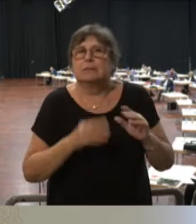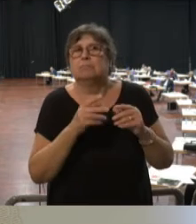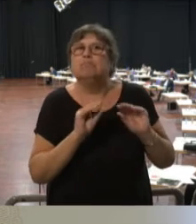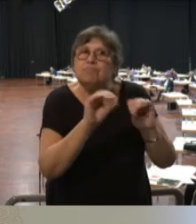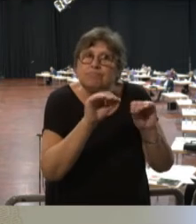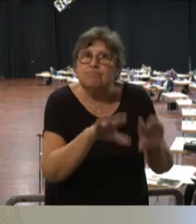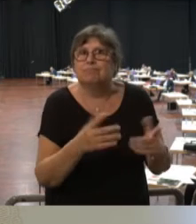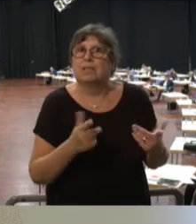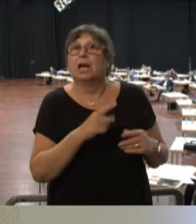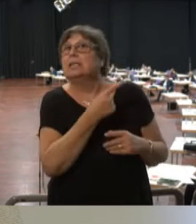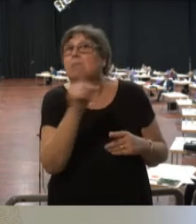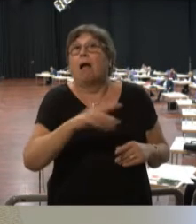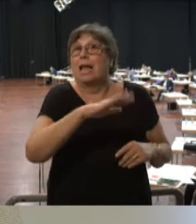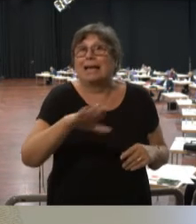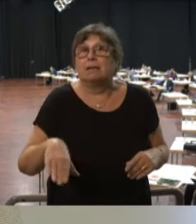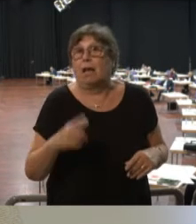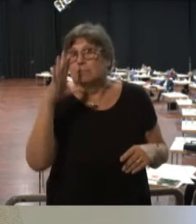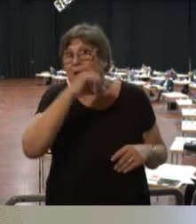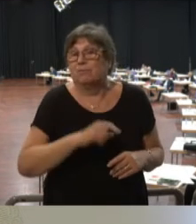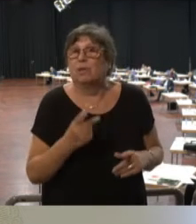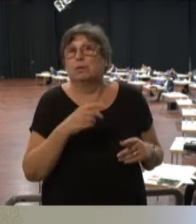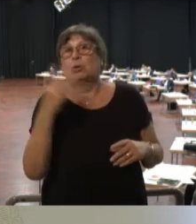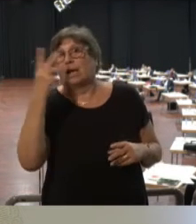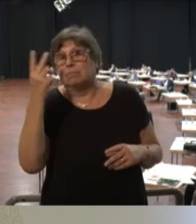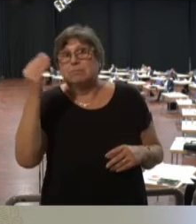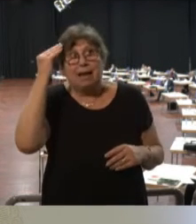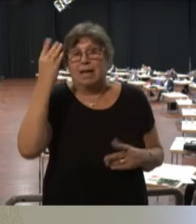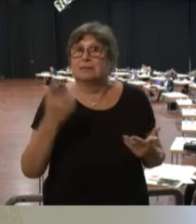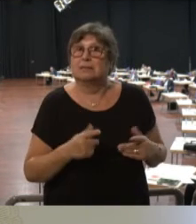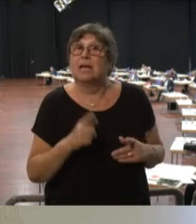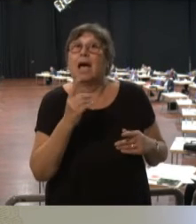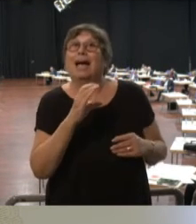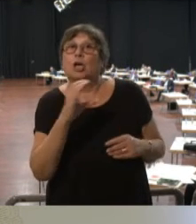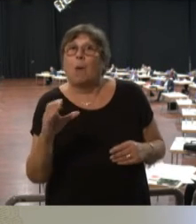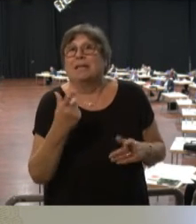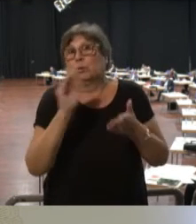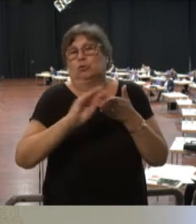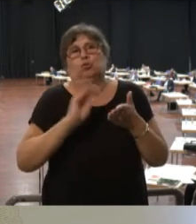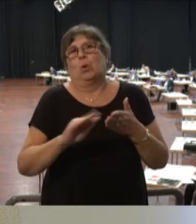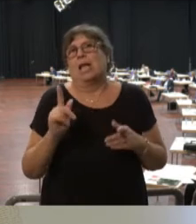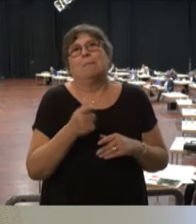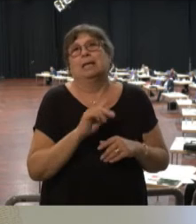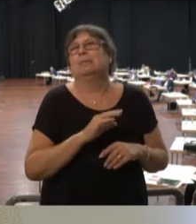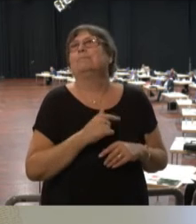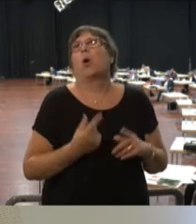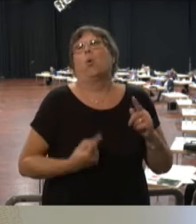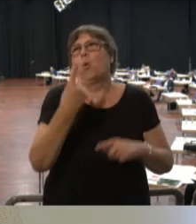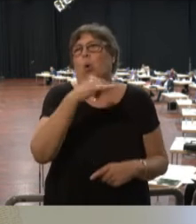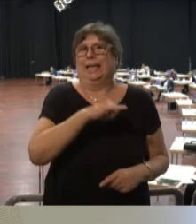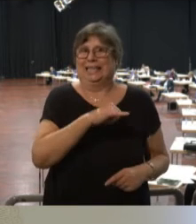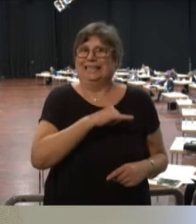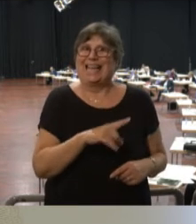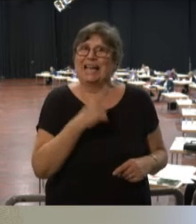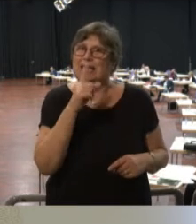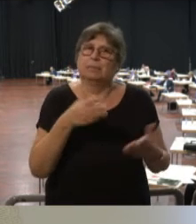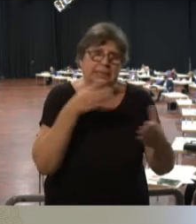hat das nicht bei allen Kindern geklappt. Herr Kommerson, der ist ja immer ganz, wenn es um Schule geht, immer sehr interessiert und redet jetzt